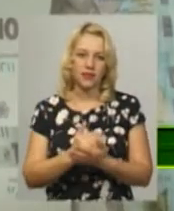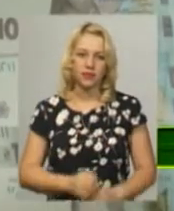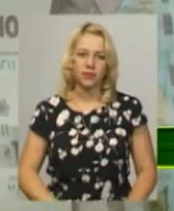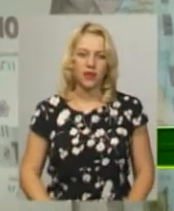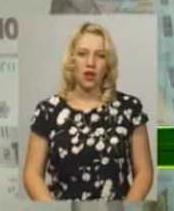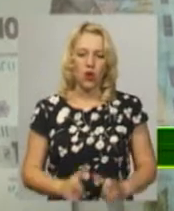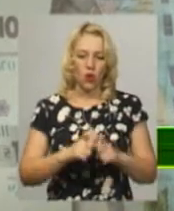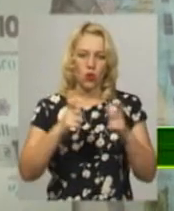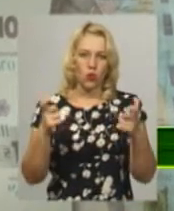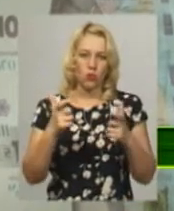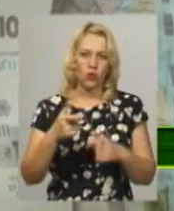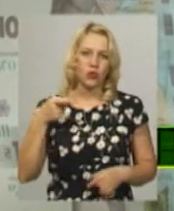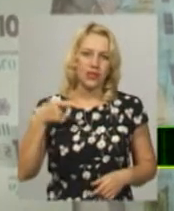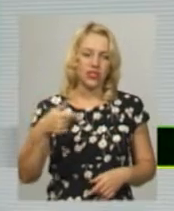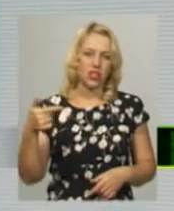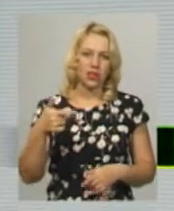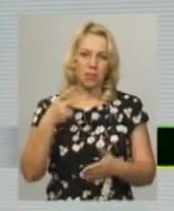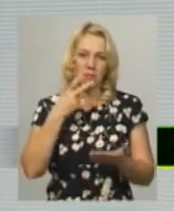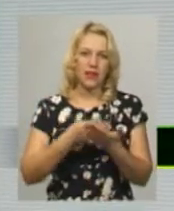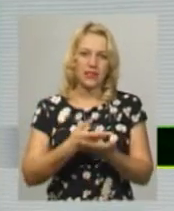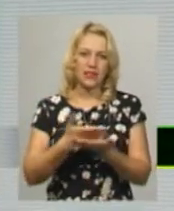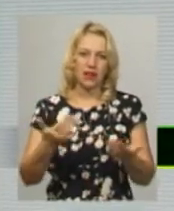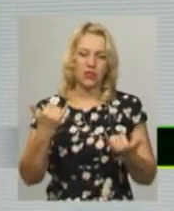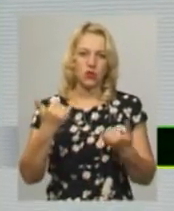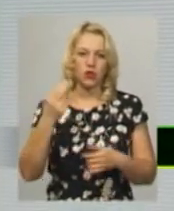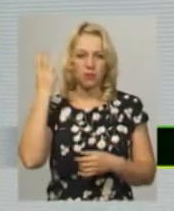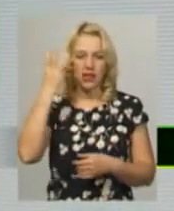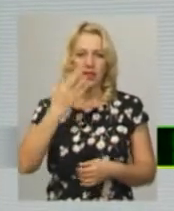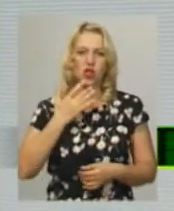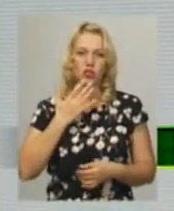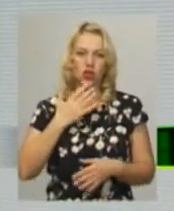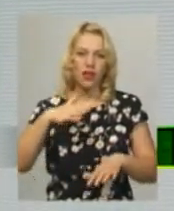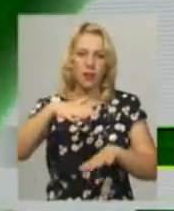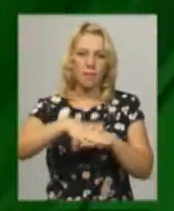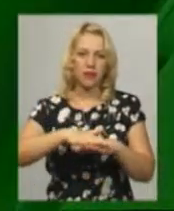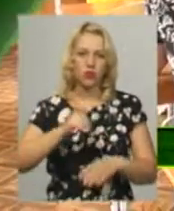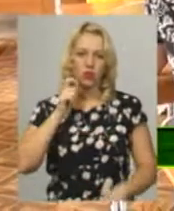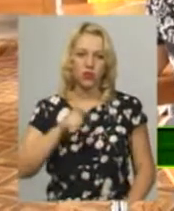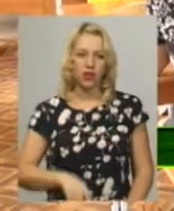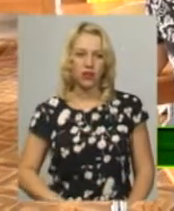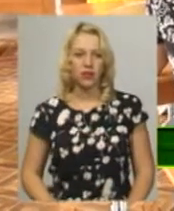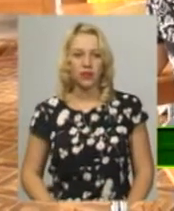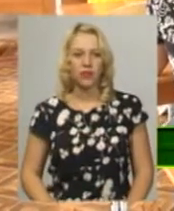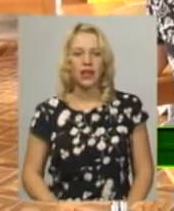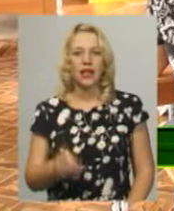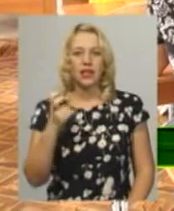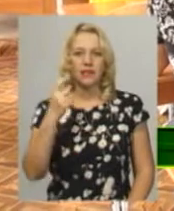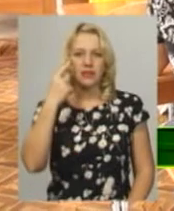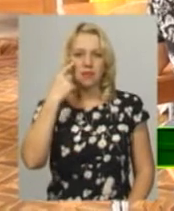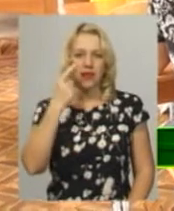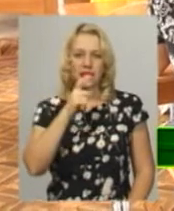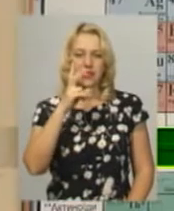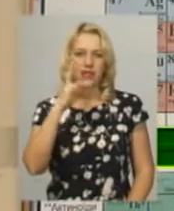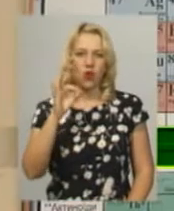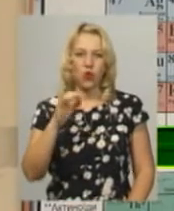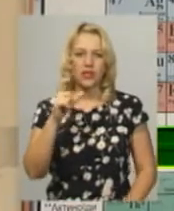Купюру номіналом о тисячу гривень представили сьогодні у Хмельницькому національному банку України. 200 балів на ЗНО з